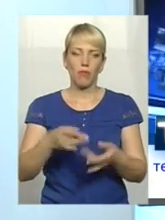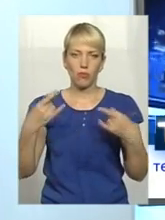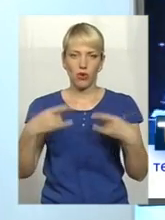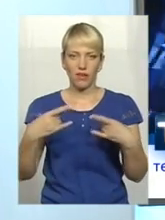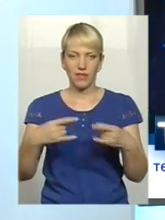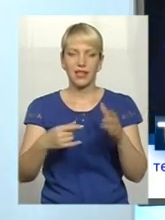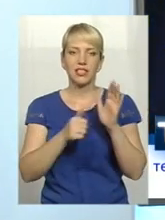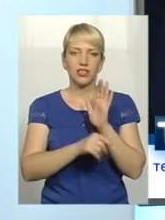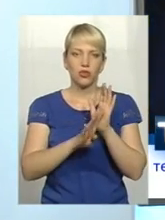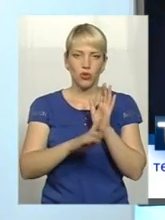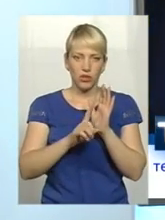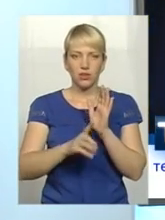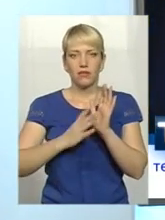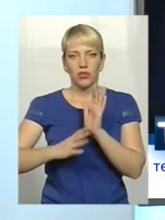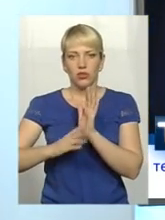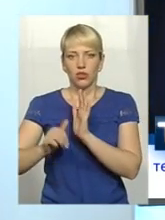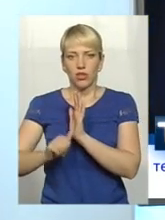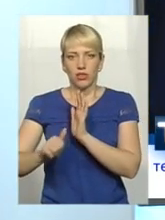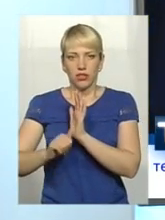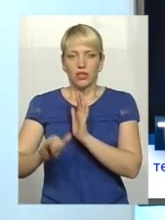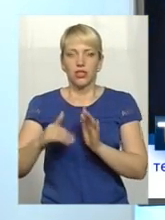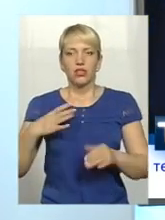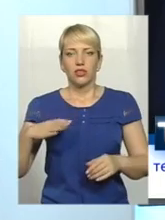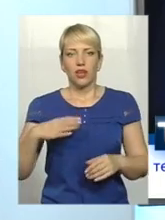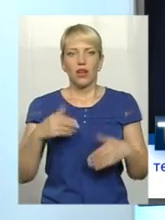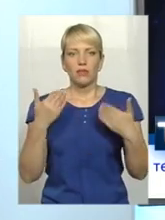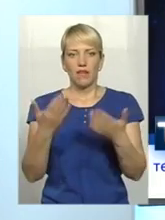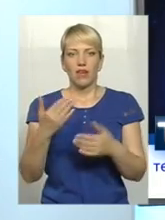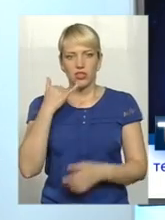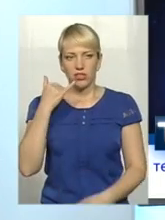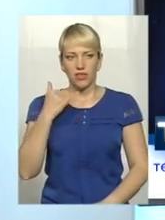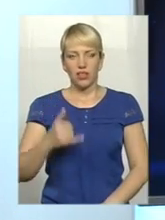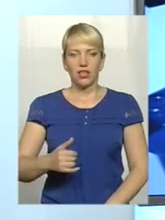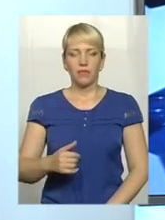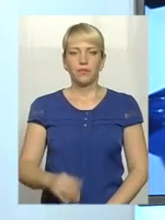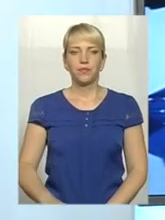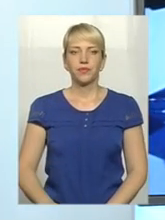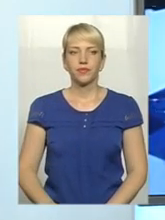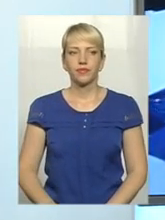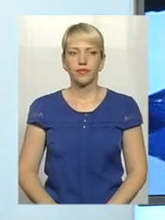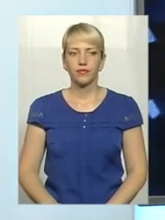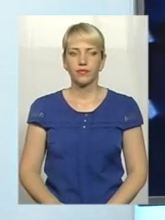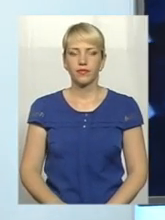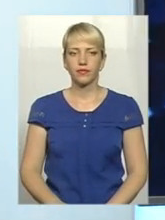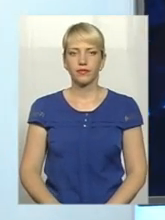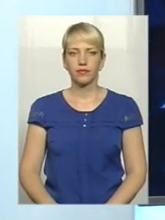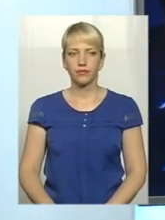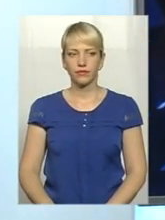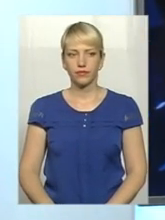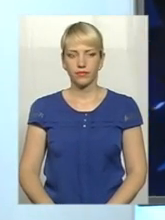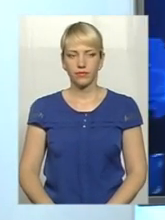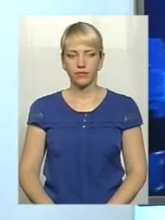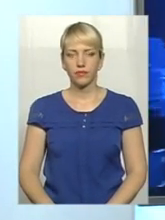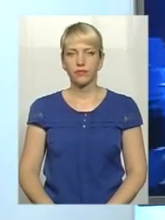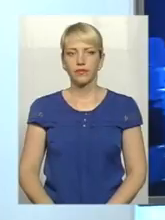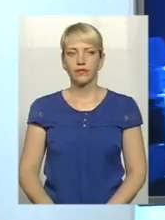незмінний 619060. Чекаємо на ваші дзвінки. А я передаю слово вам, пане Микола Миколаївич, щоб